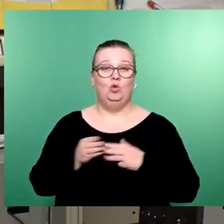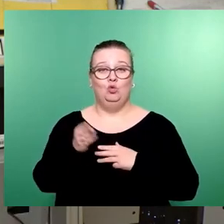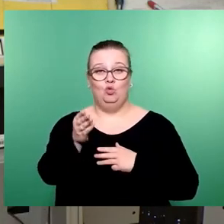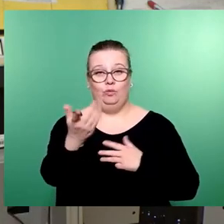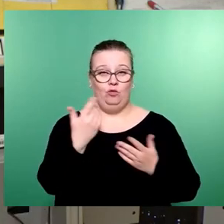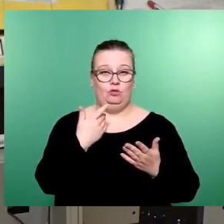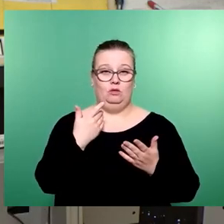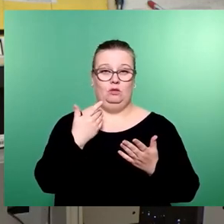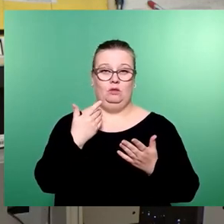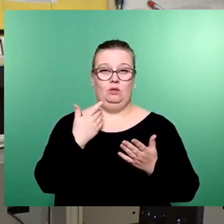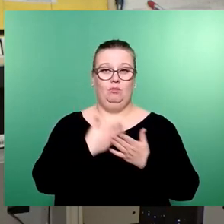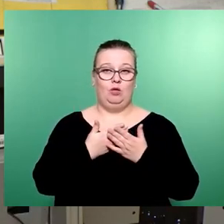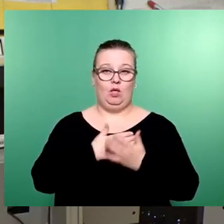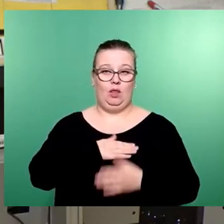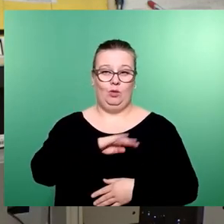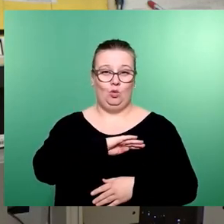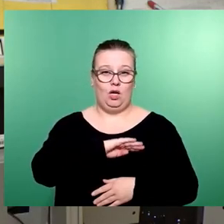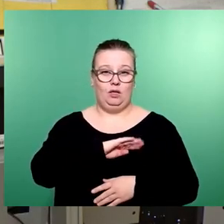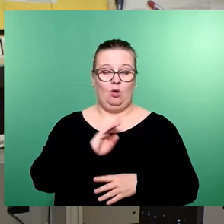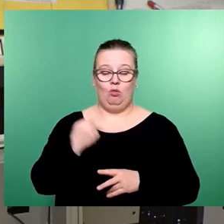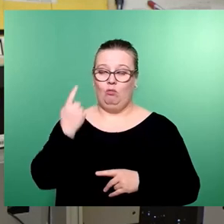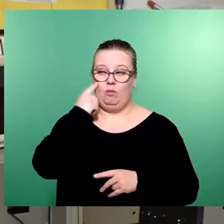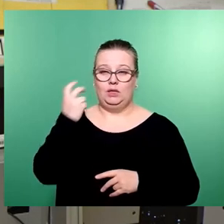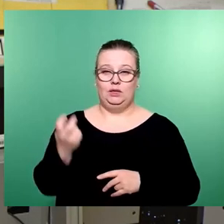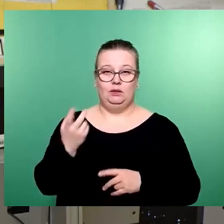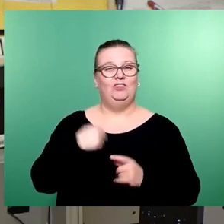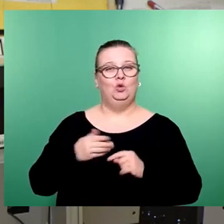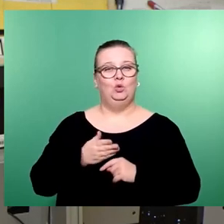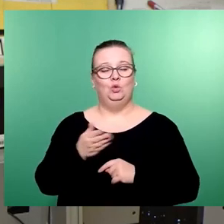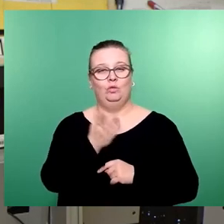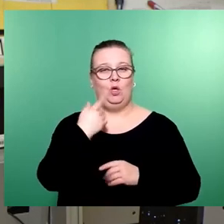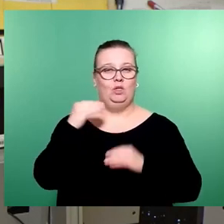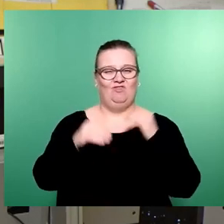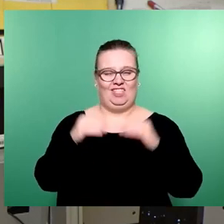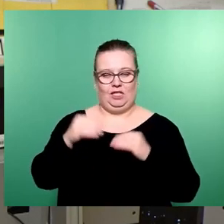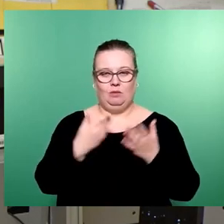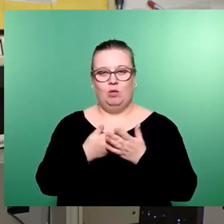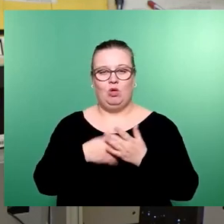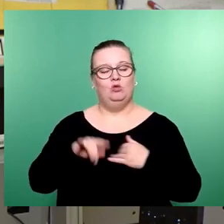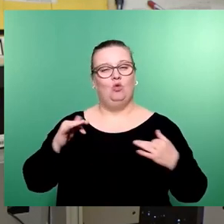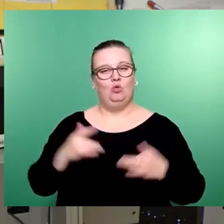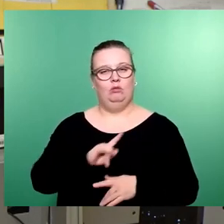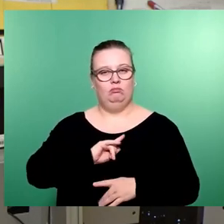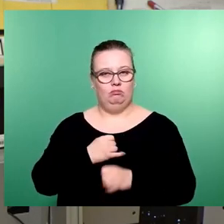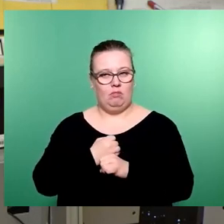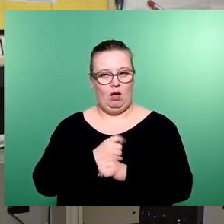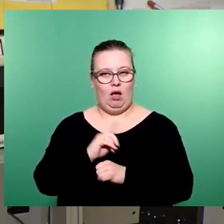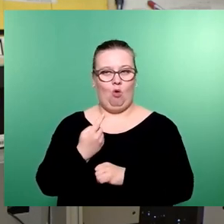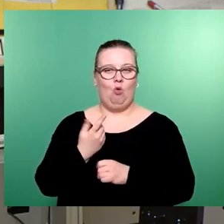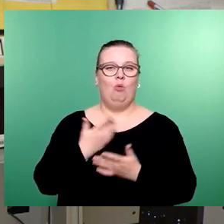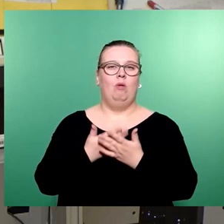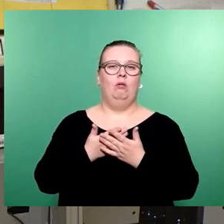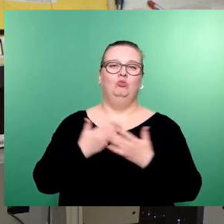Der liebe Kollege Licht, die ist jetzt gerade draußen. Wir haben in die Zukunft auch investiert. Gerade als Grüne haben wir das mitgemacht im Bereich